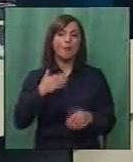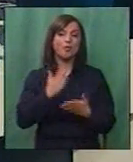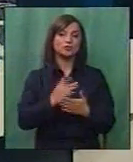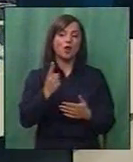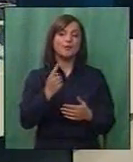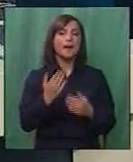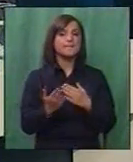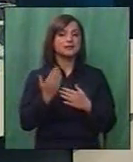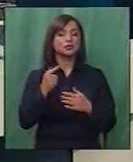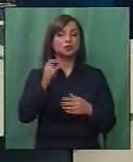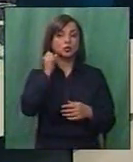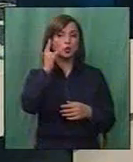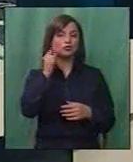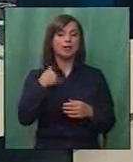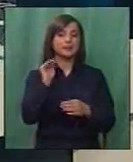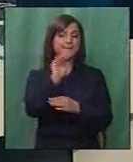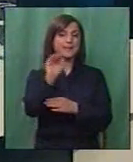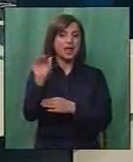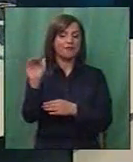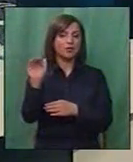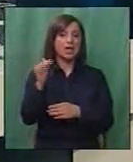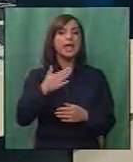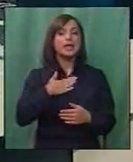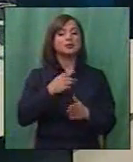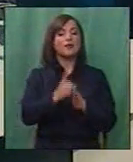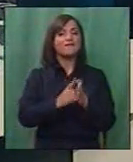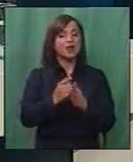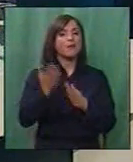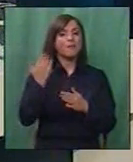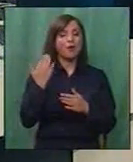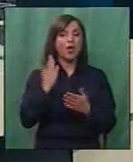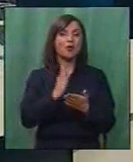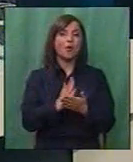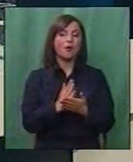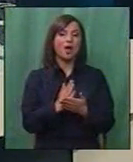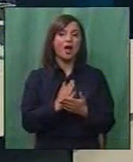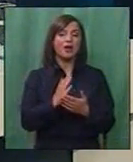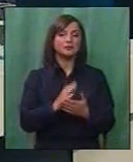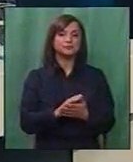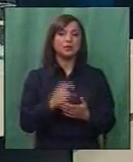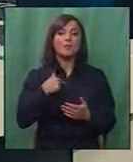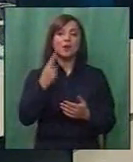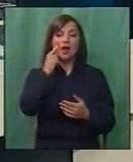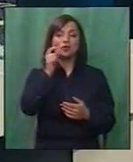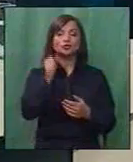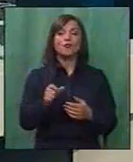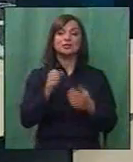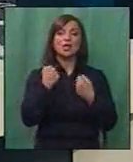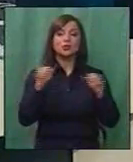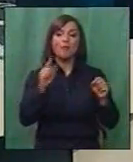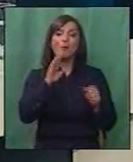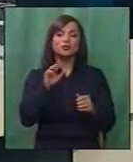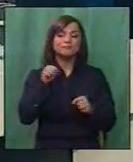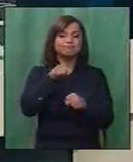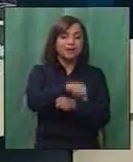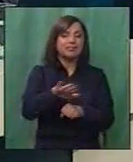една предност што веќе случајте се пријавуваат. Имаше период кога случајте се... тако се наслобода може да вршат притисок на жртвата, да ја